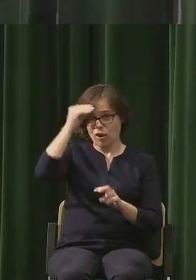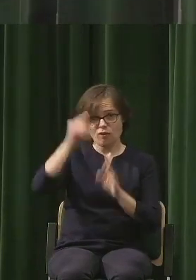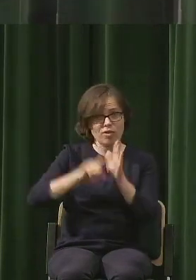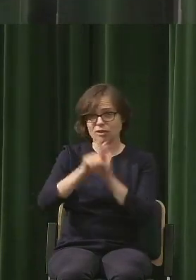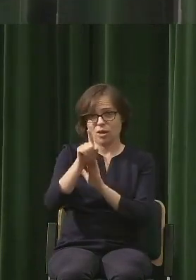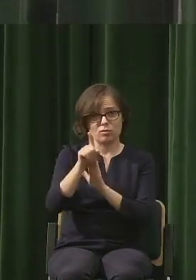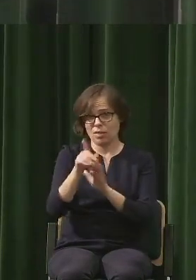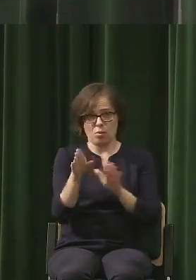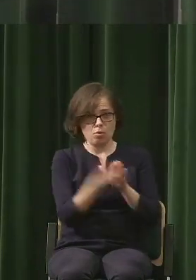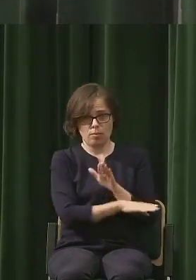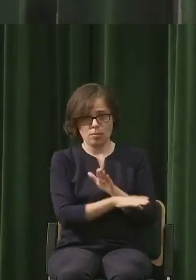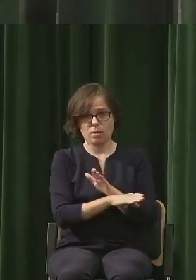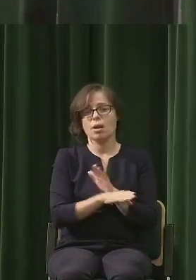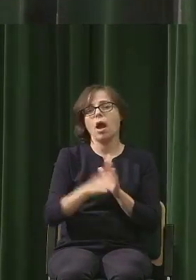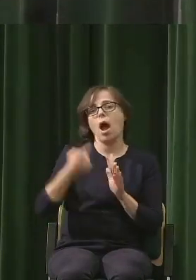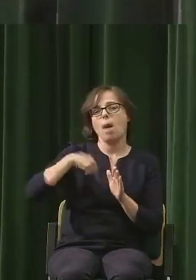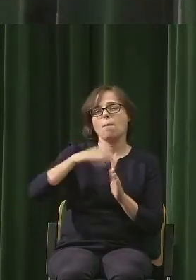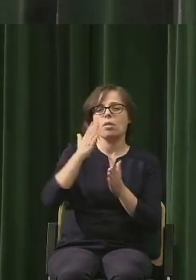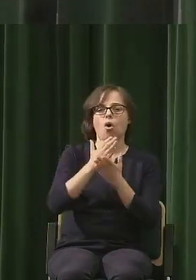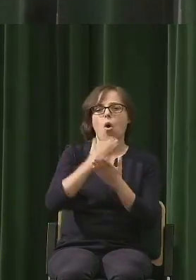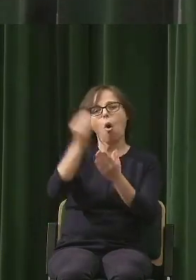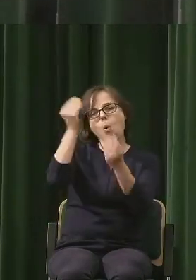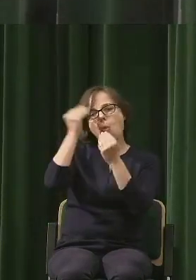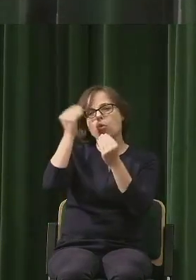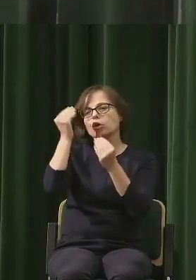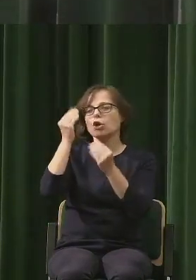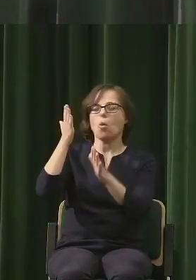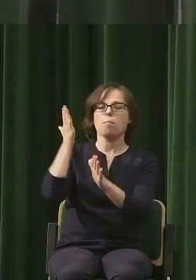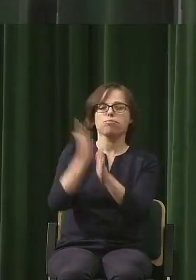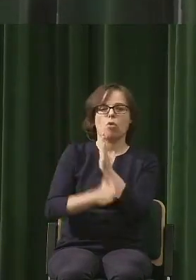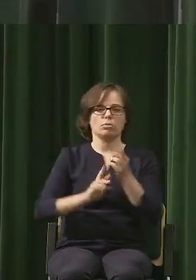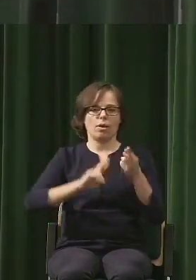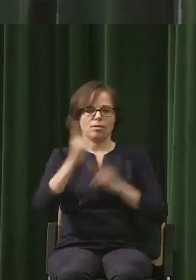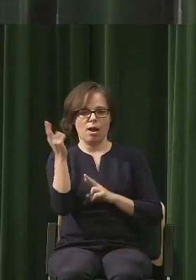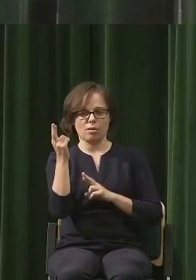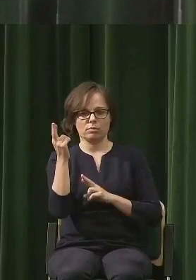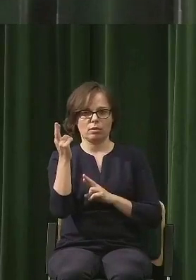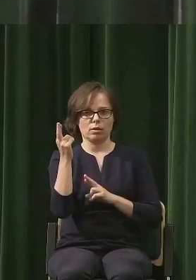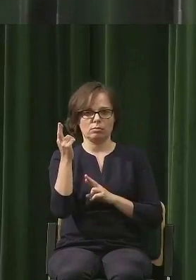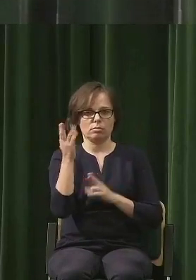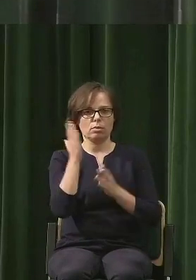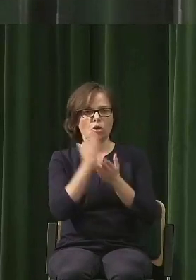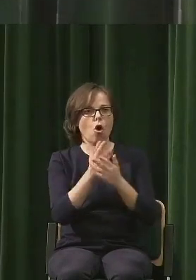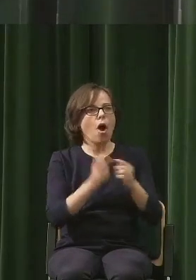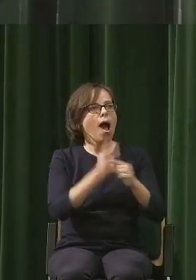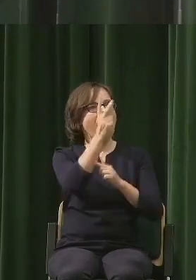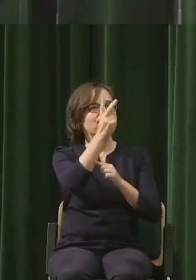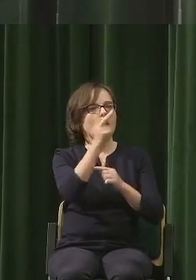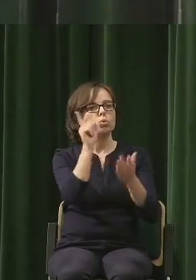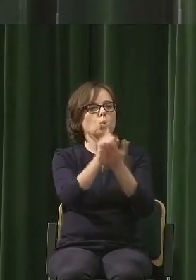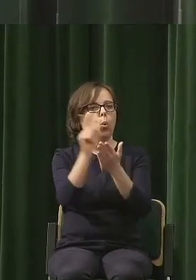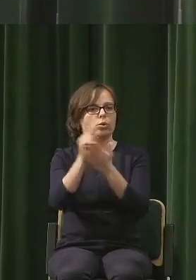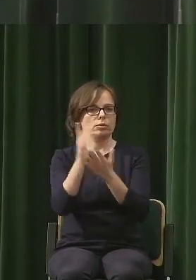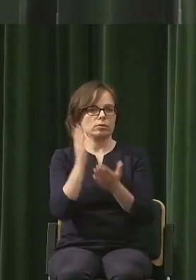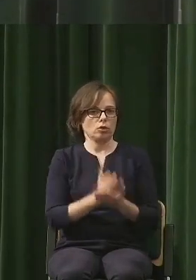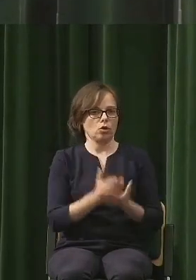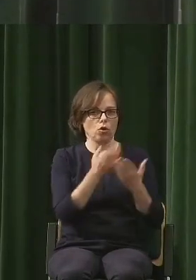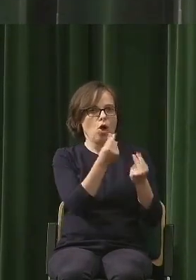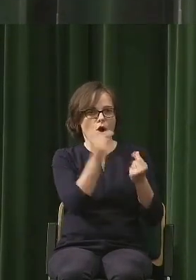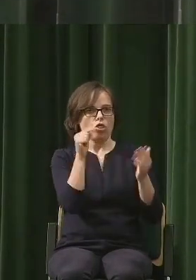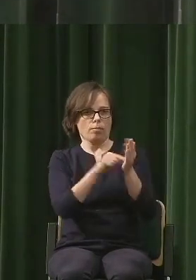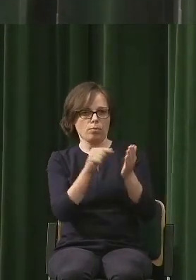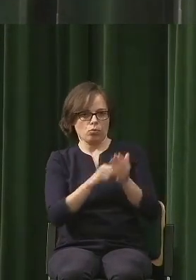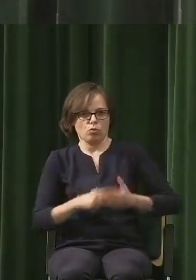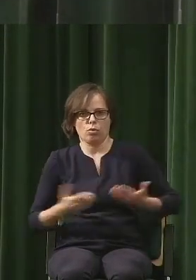sylogizmów, prostych reakcji i właśnie w kierunku awansu i sukcesu. Kompletnie nie